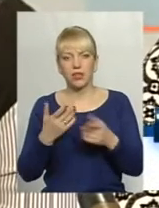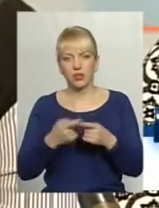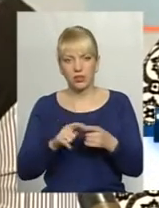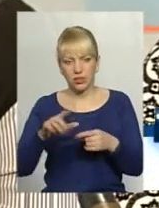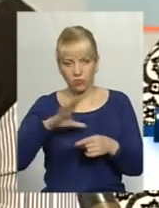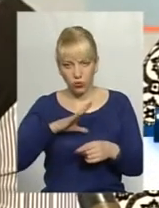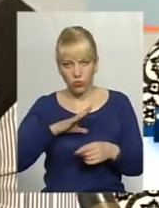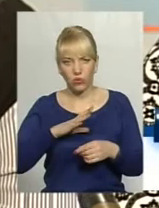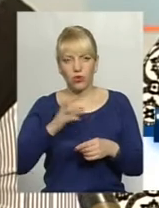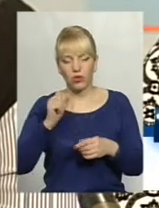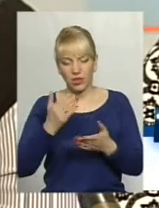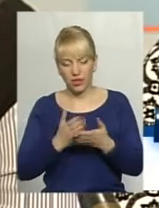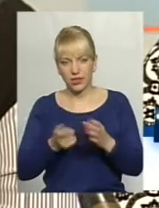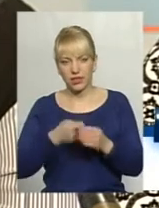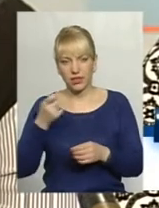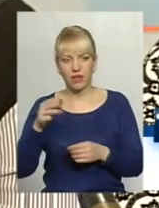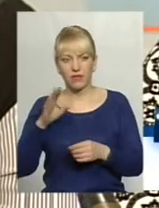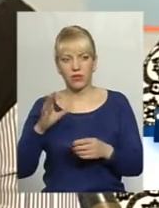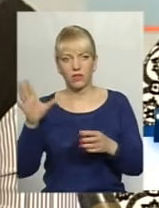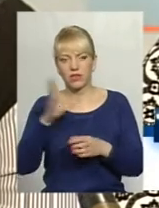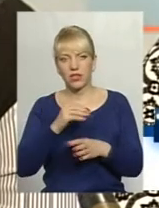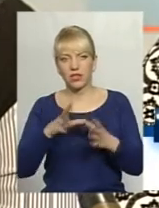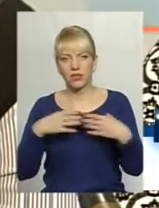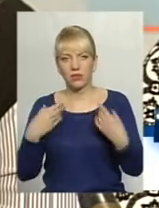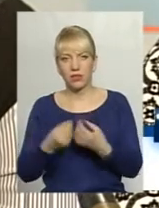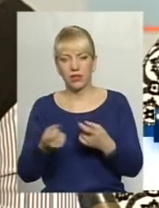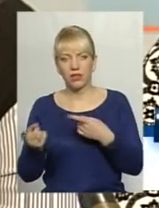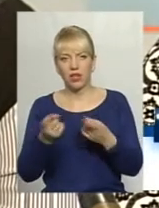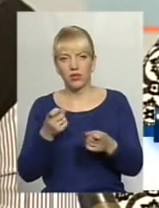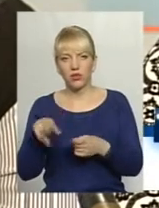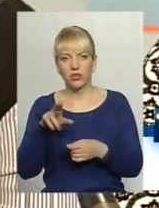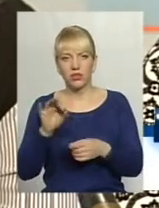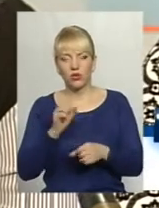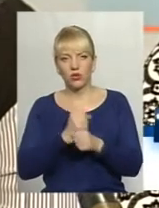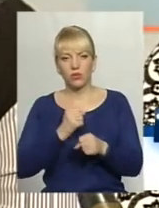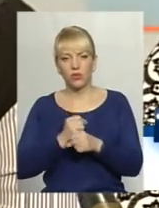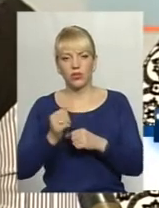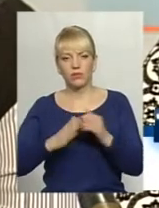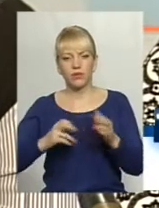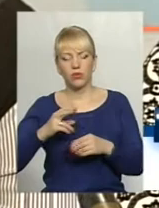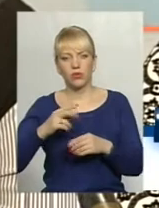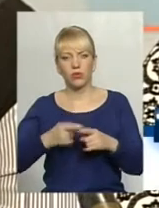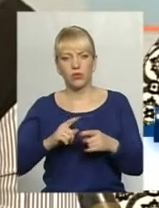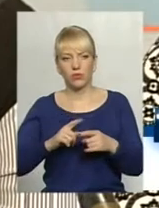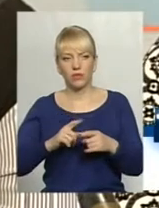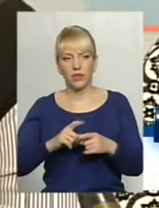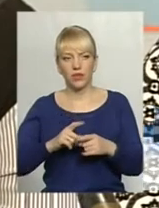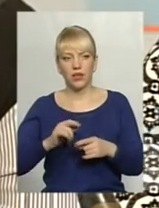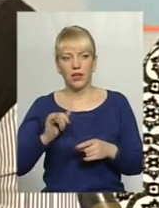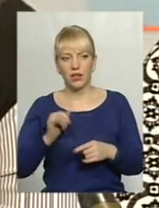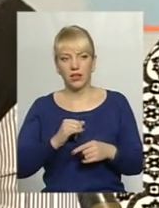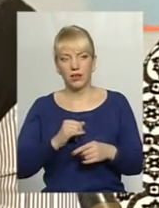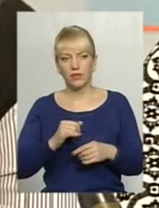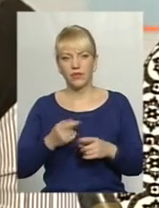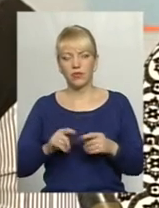і це все, відповідно, вся сім'я залучається до роботи з психологом, з фахівцем соціальної роботи. От, і